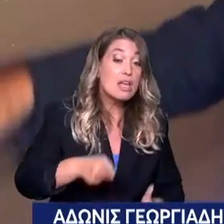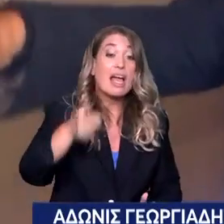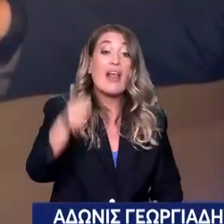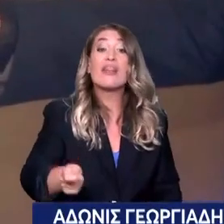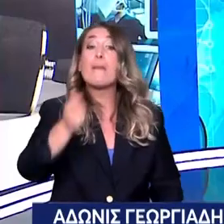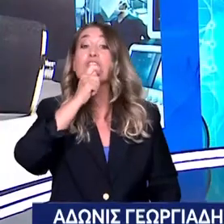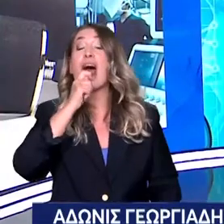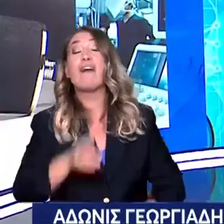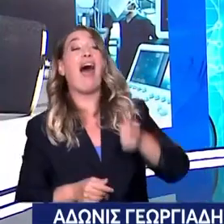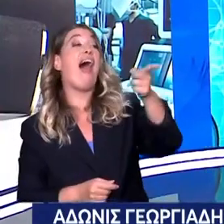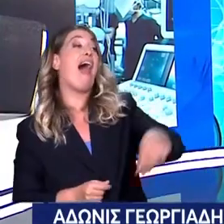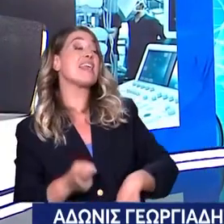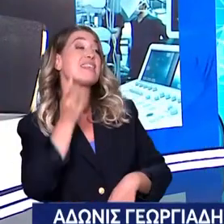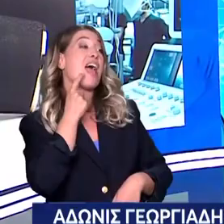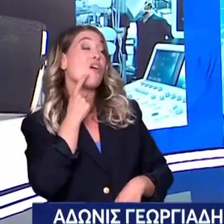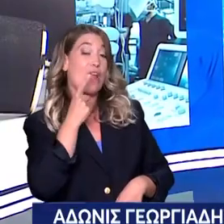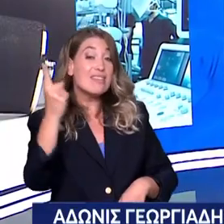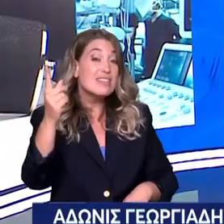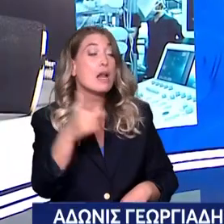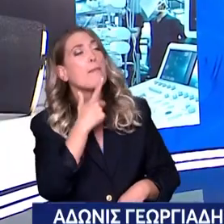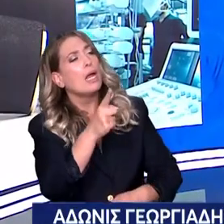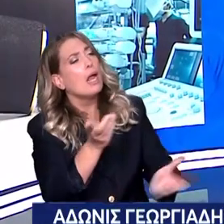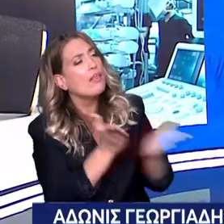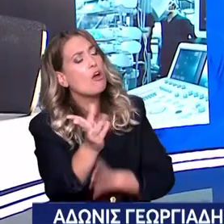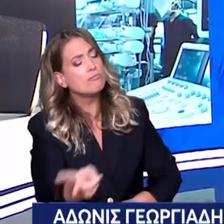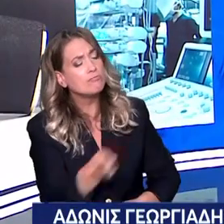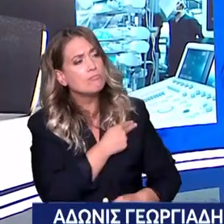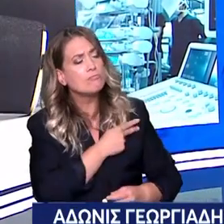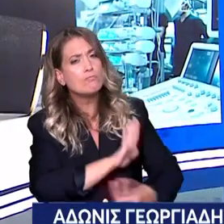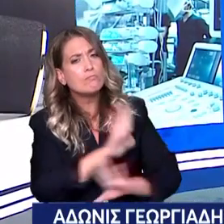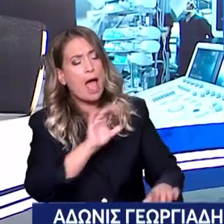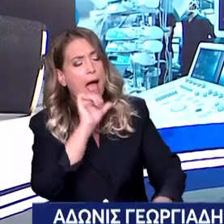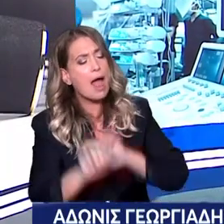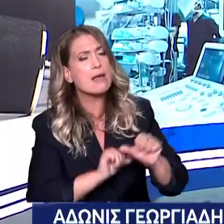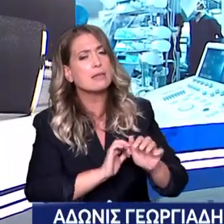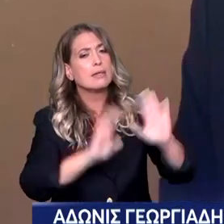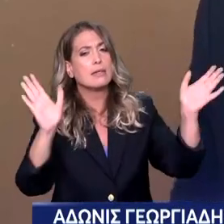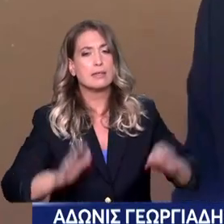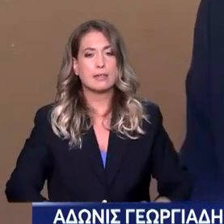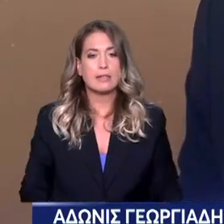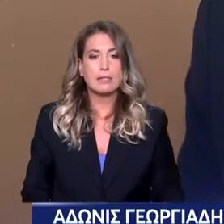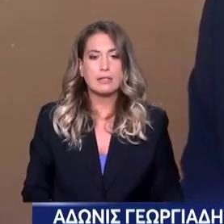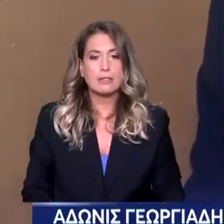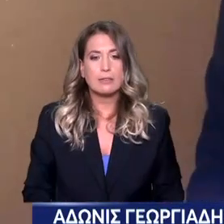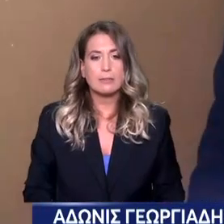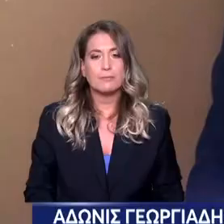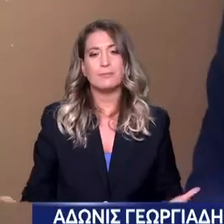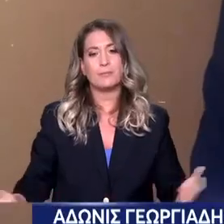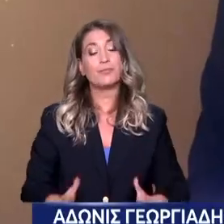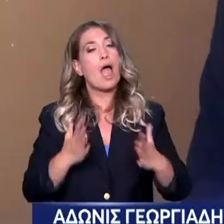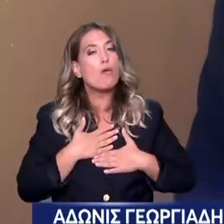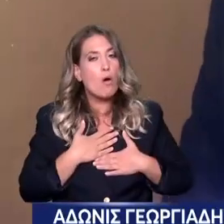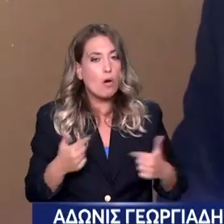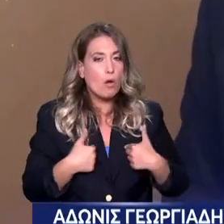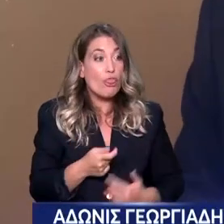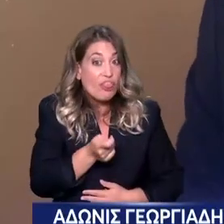Έχει οριάδος τελικά είχες δίκιο. Μπορείτε το θεωρείτε βήμα και είμαι βήμα. Αλλά και εγώ ως δημοσιογράφος όταν ζω